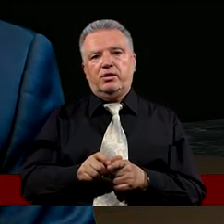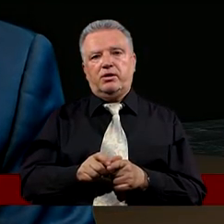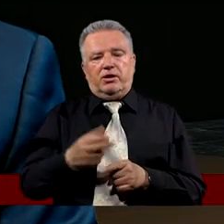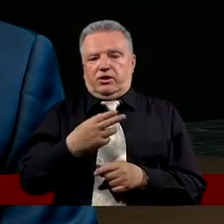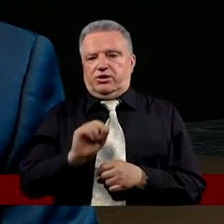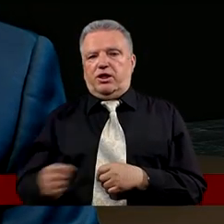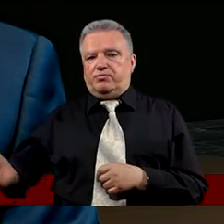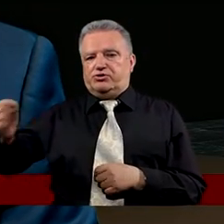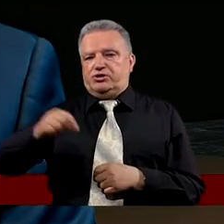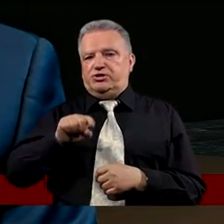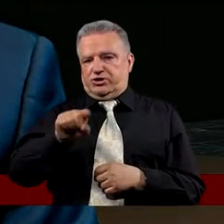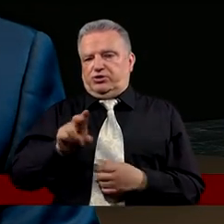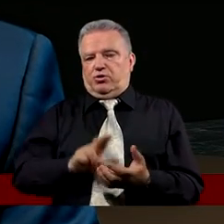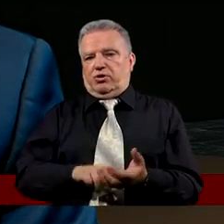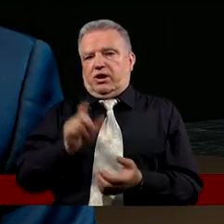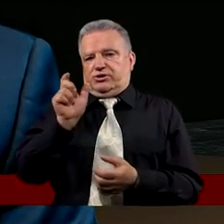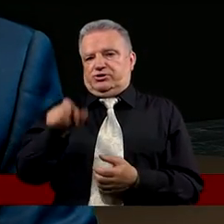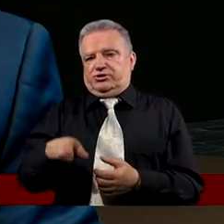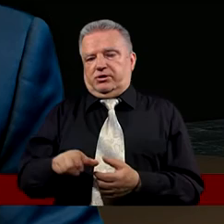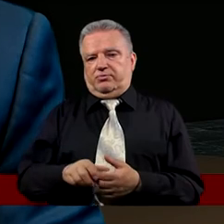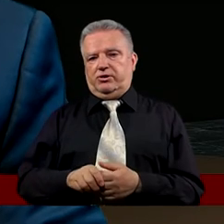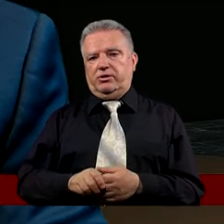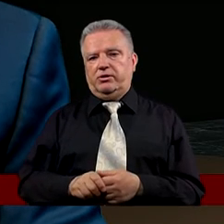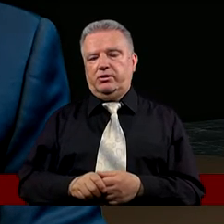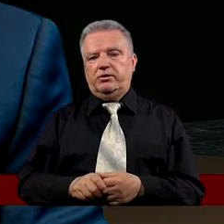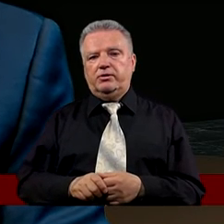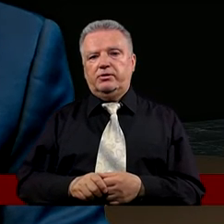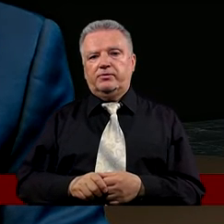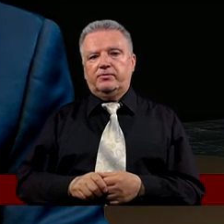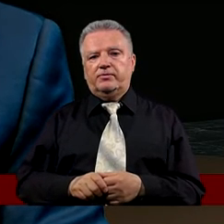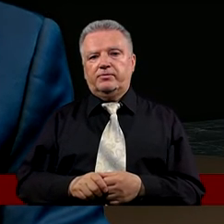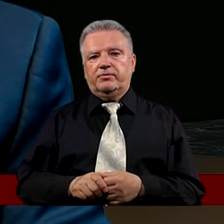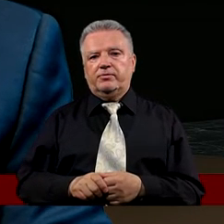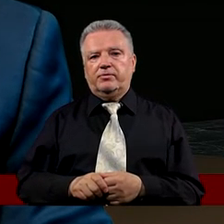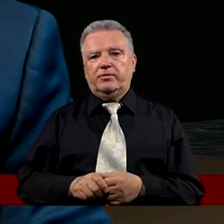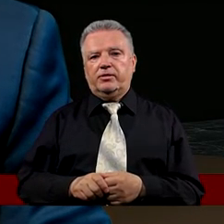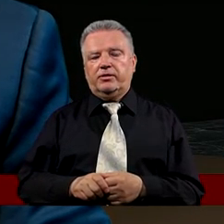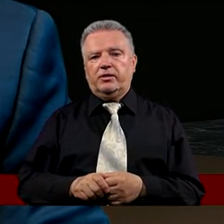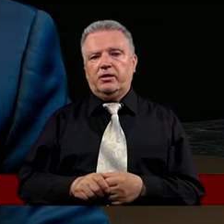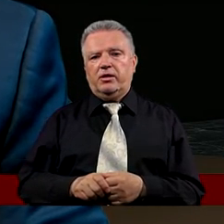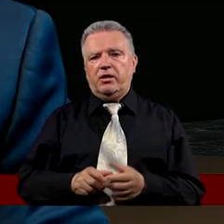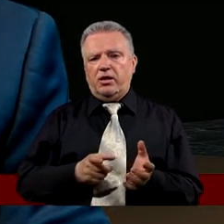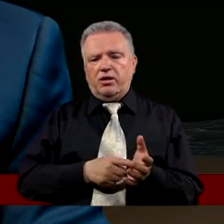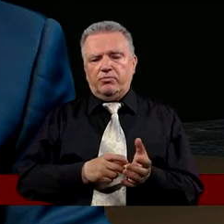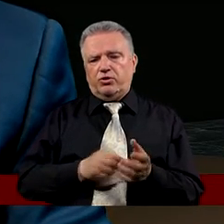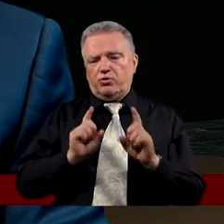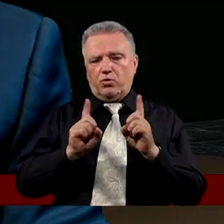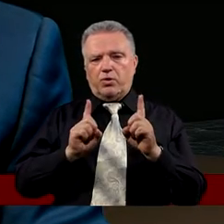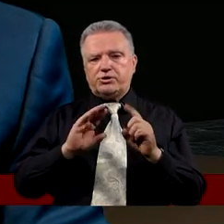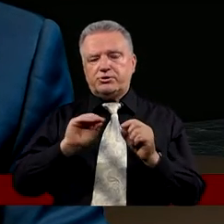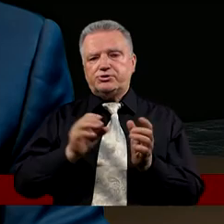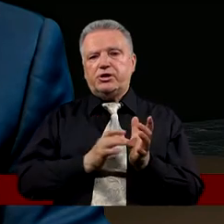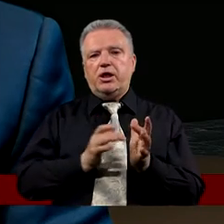Że nie przyjdzie to Znaczy tak powiedział Że nie przyjdzie to Panie na Ciebie Dlatego, że Piotr